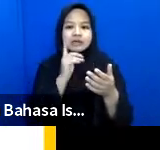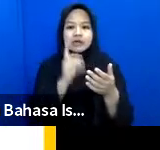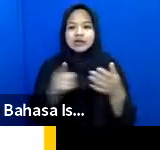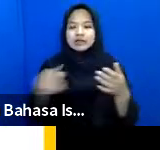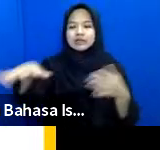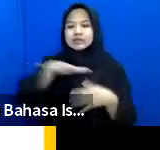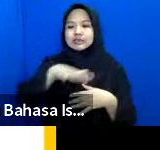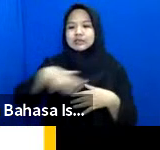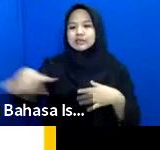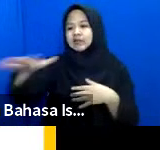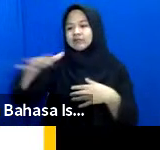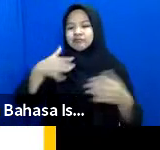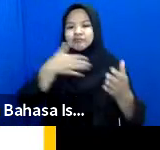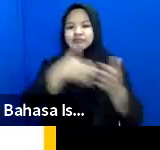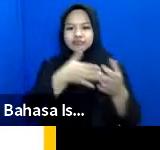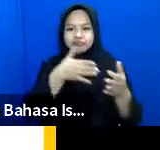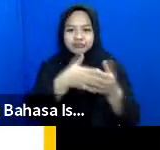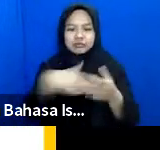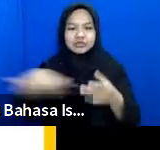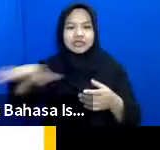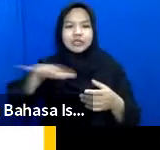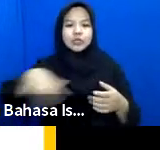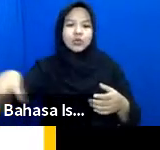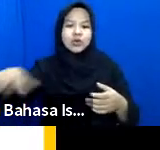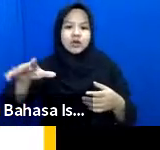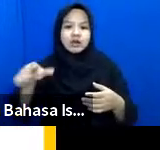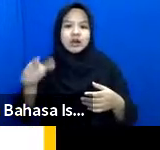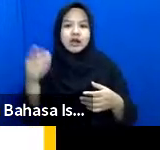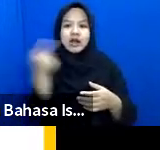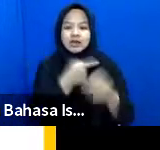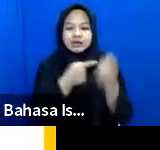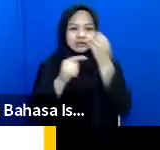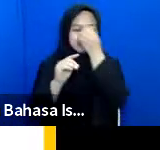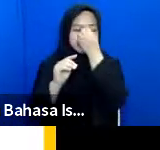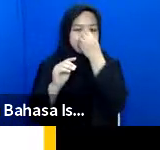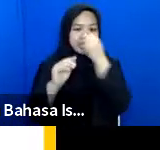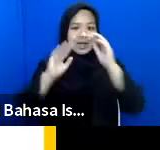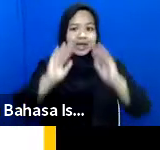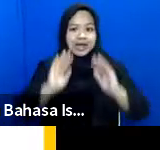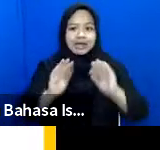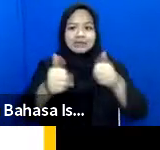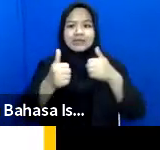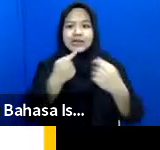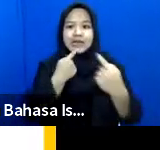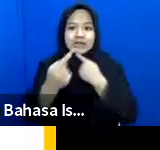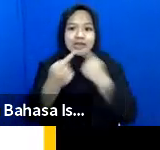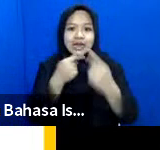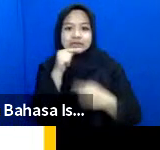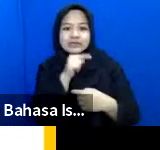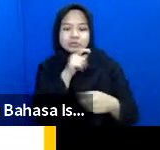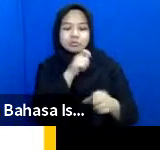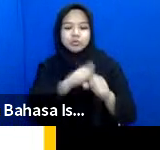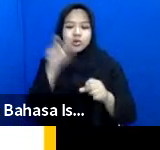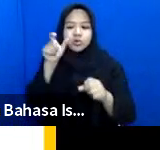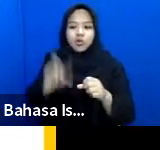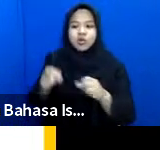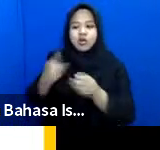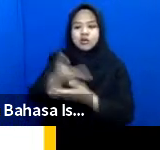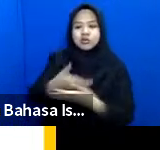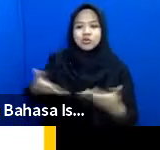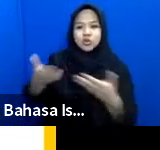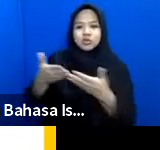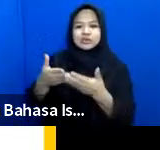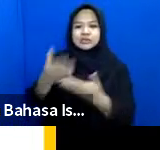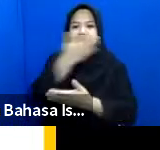di sekitarnya yang ada di lingkungan sekitarnya inilah hasil interaksi inilah yang membuat kondisi orang tersebut menjadi